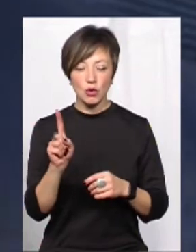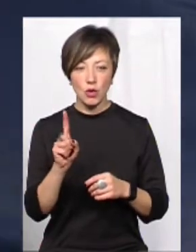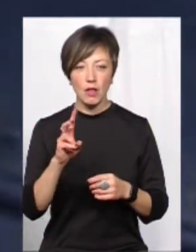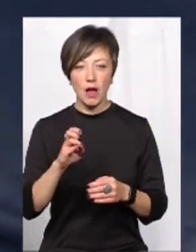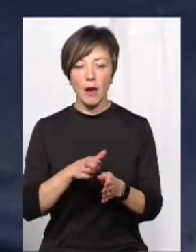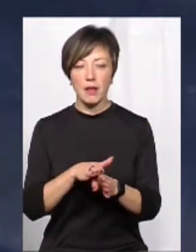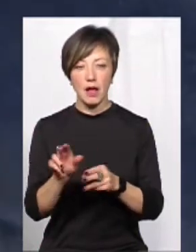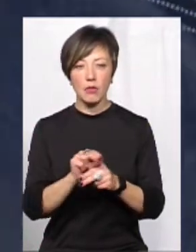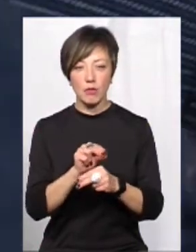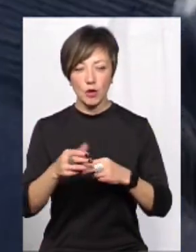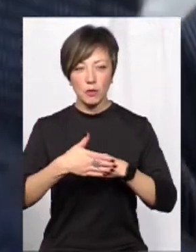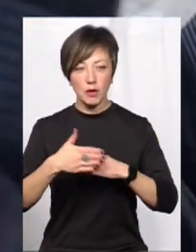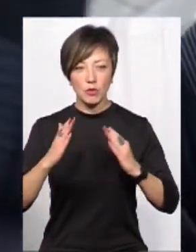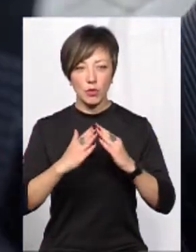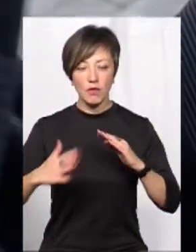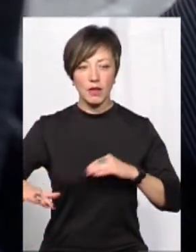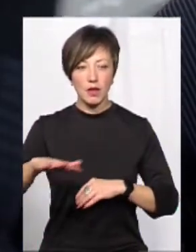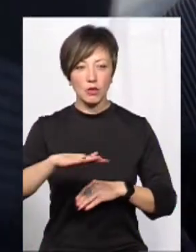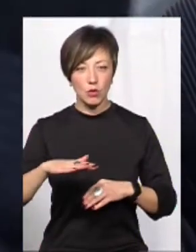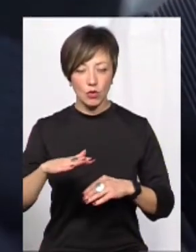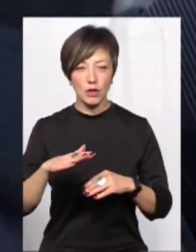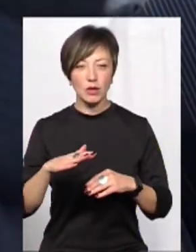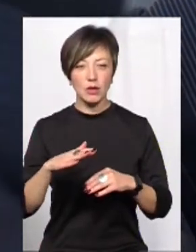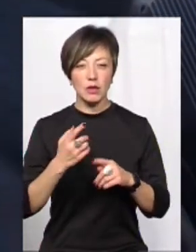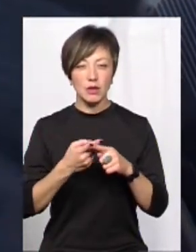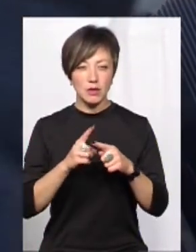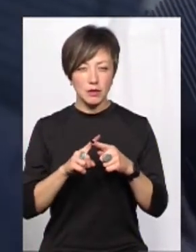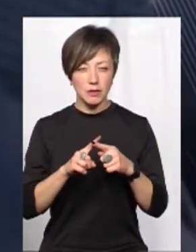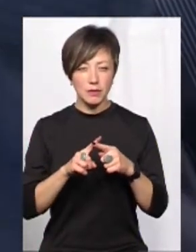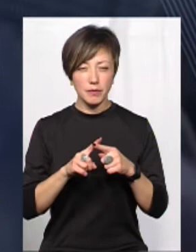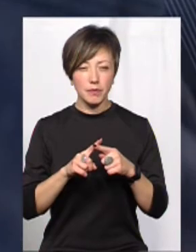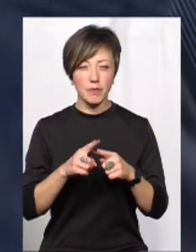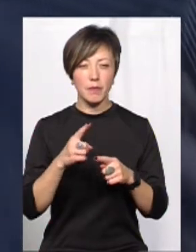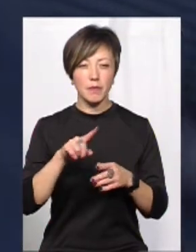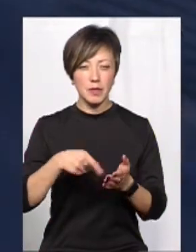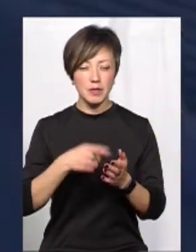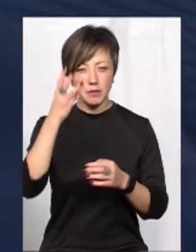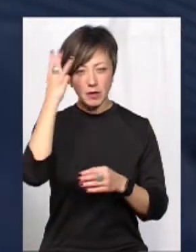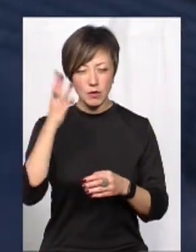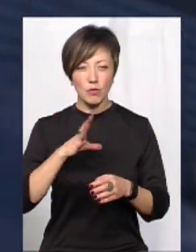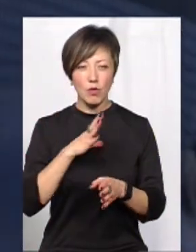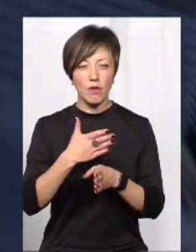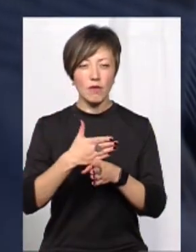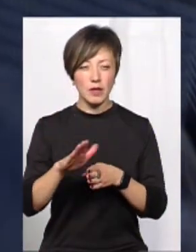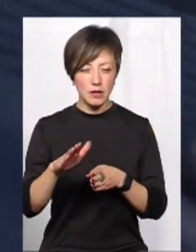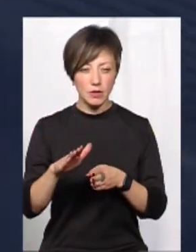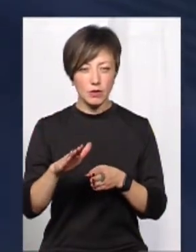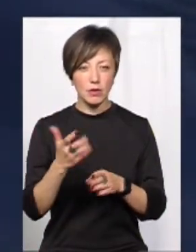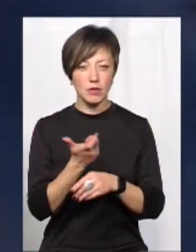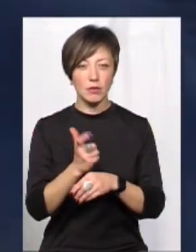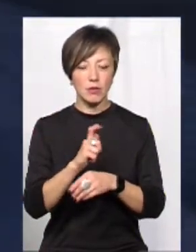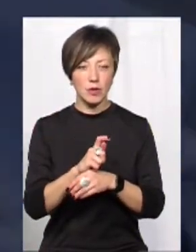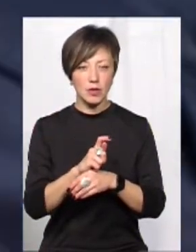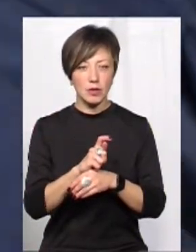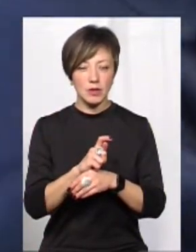капітальний ремонт прибудинкової території біля житового будинку 68 по вулиці Кам'янецькій було виділено понад 1